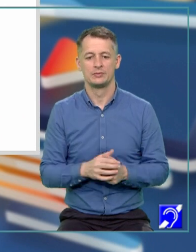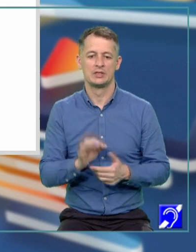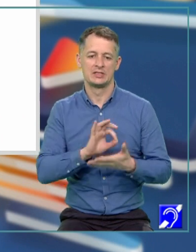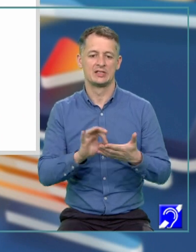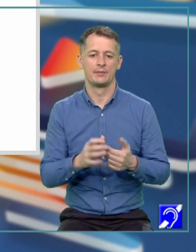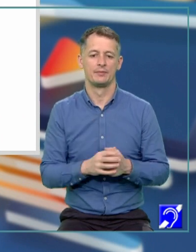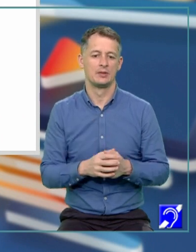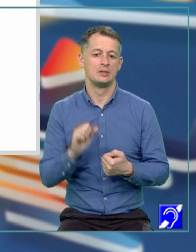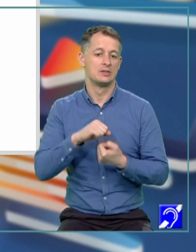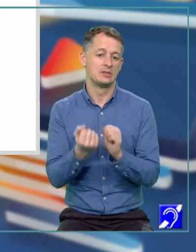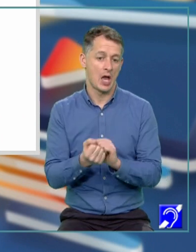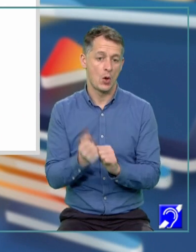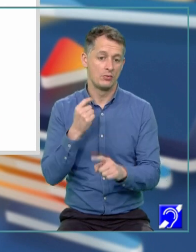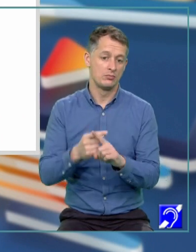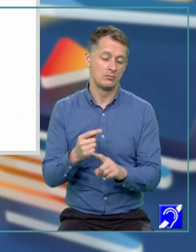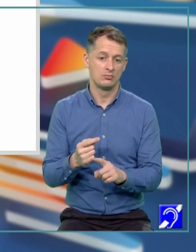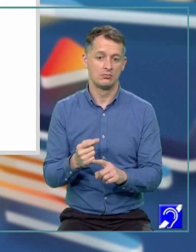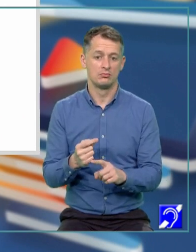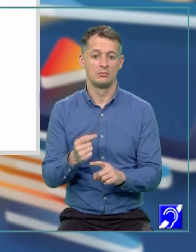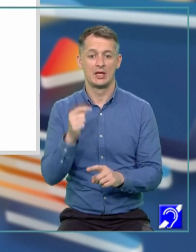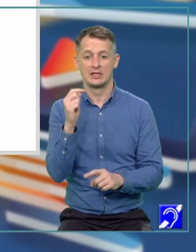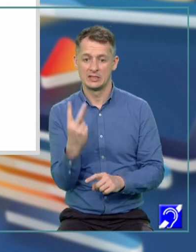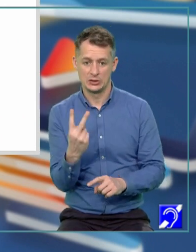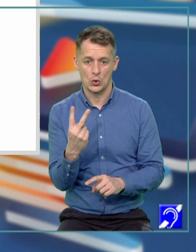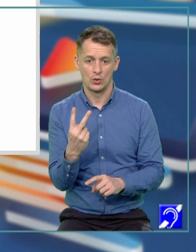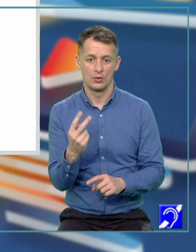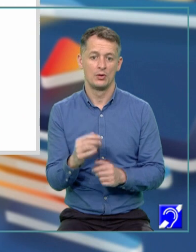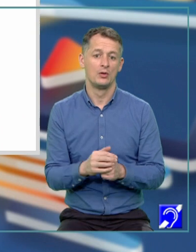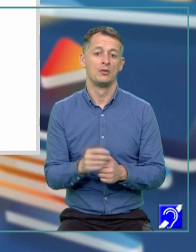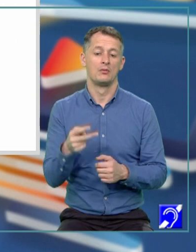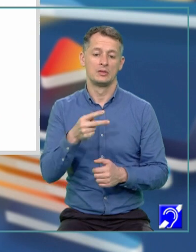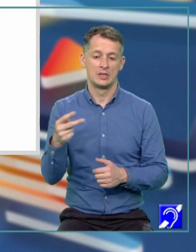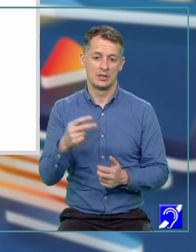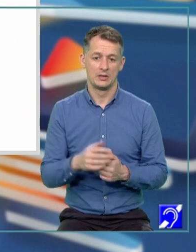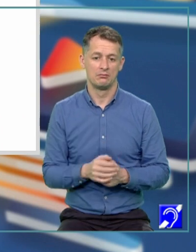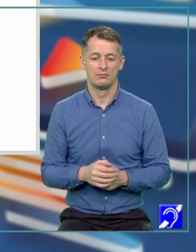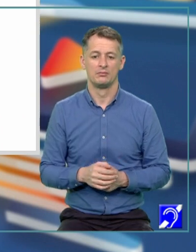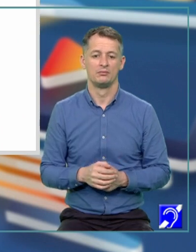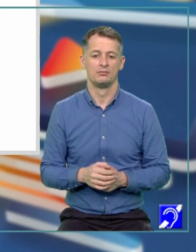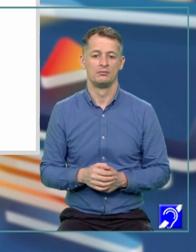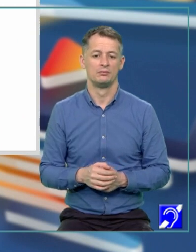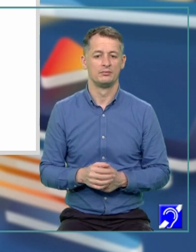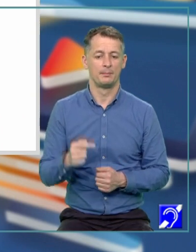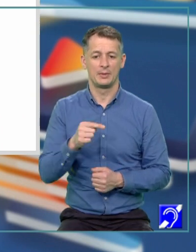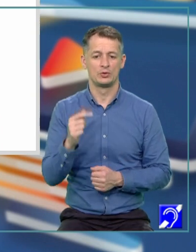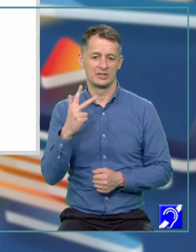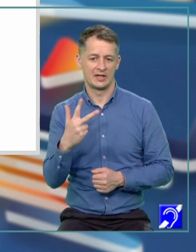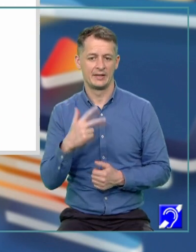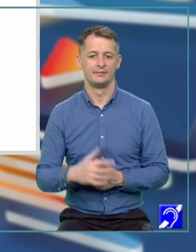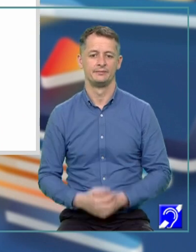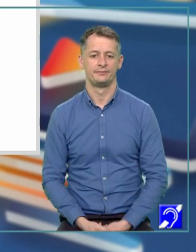sau x plus 3 este egal cu 0 ne conduce la x2 este minus 3.